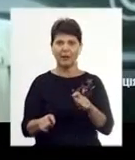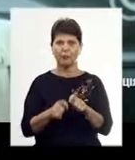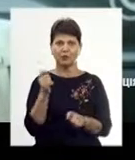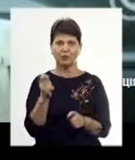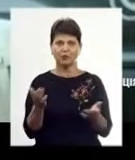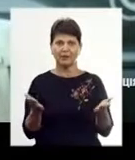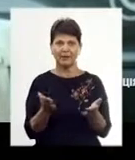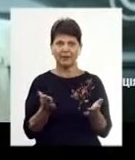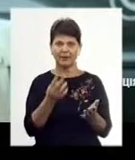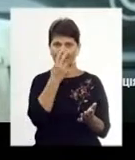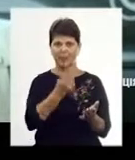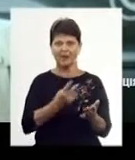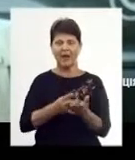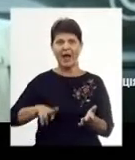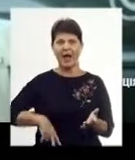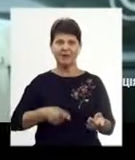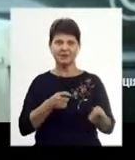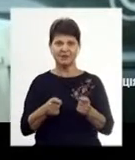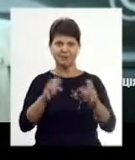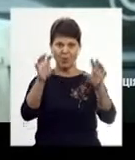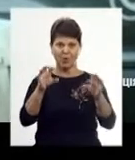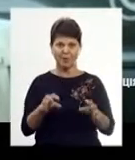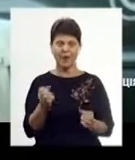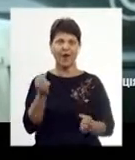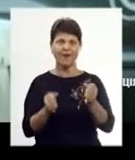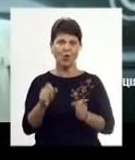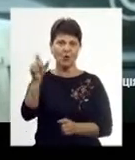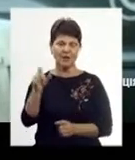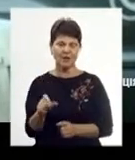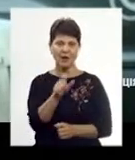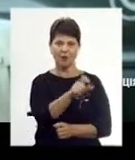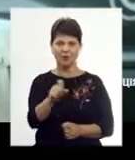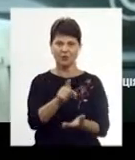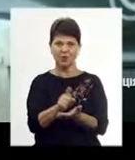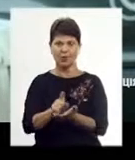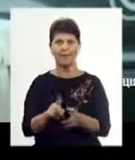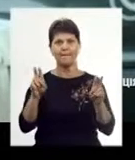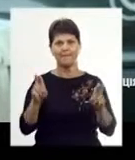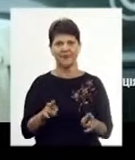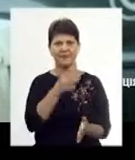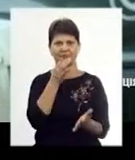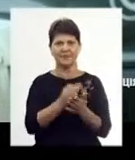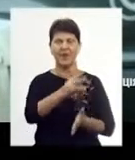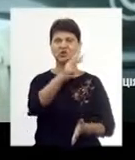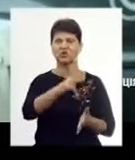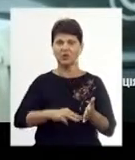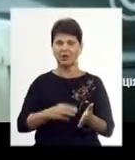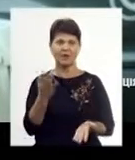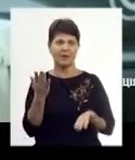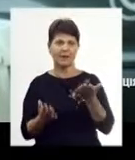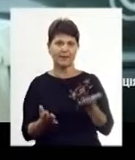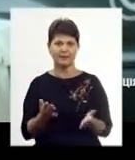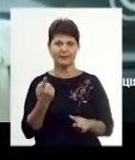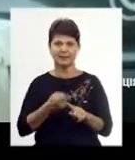які передбачені адміністративним кодексом, водії та посадові особи, як правило, несуть відповідальність у вигляді штрафу. Якщо це